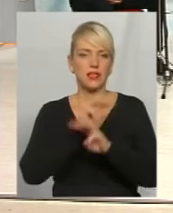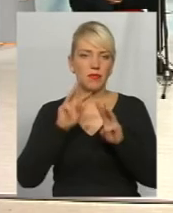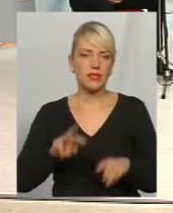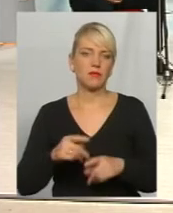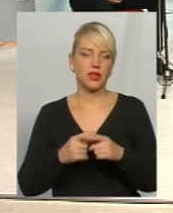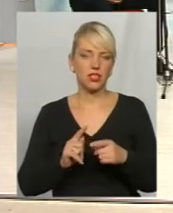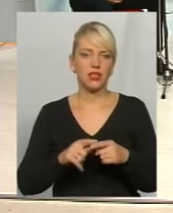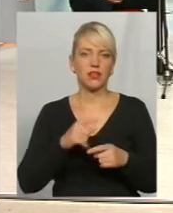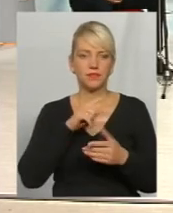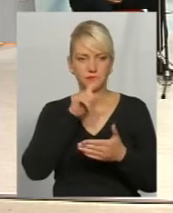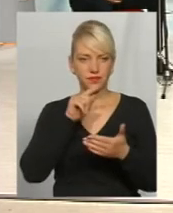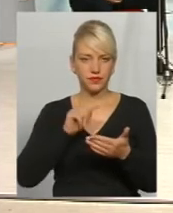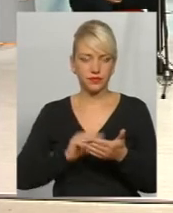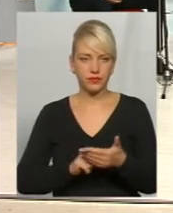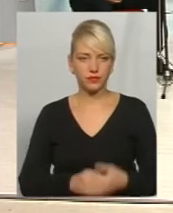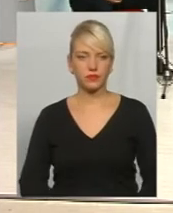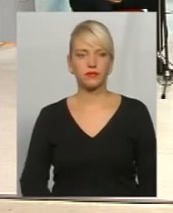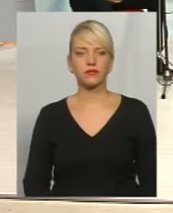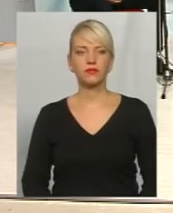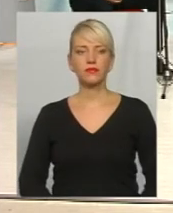початок з пані Ярослав.